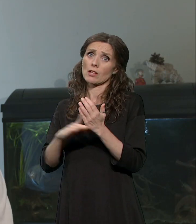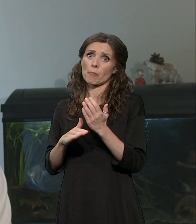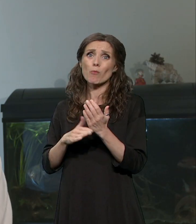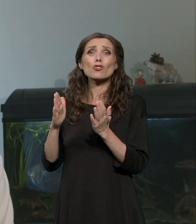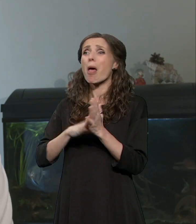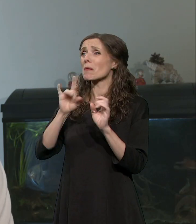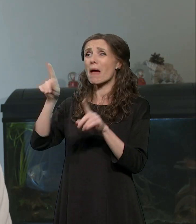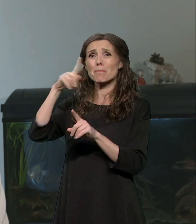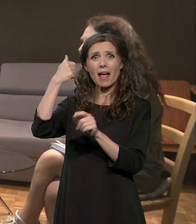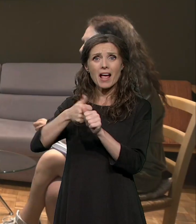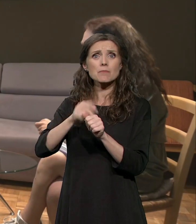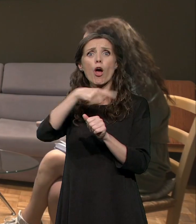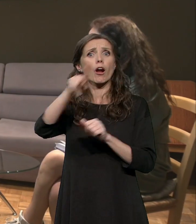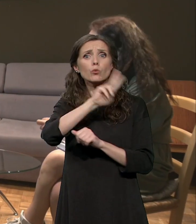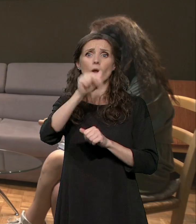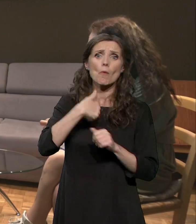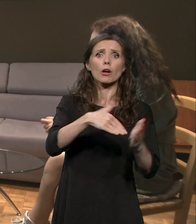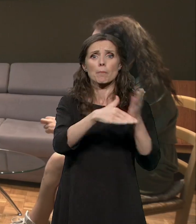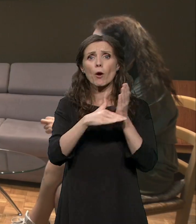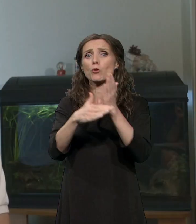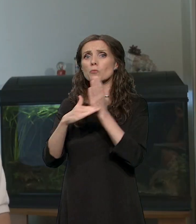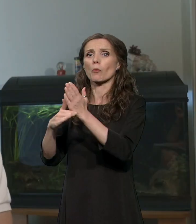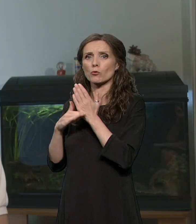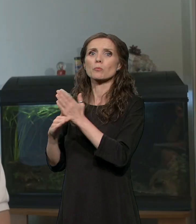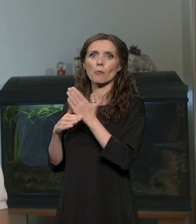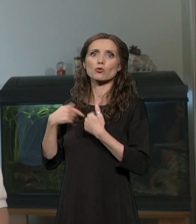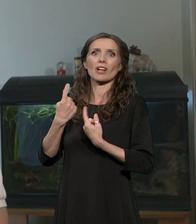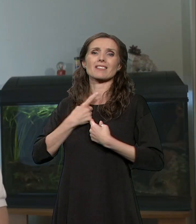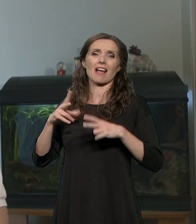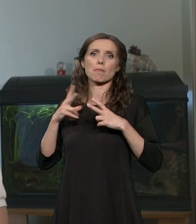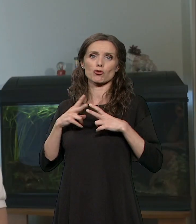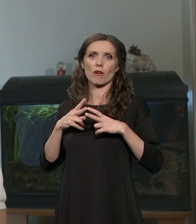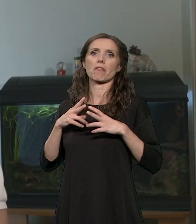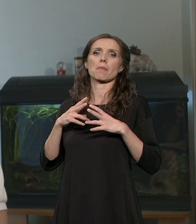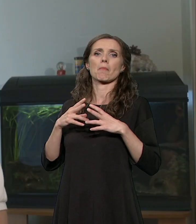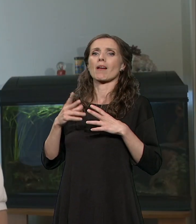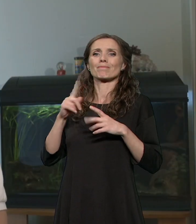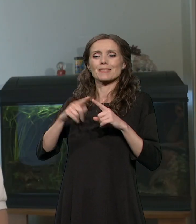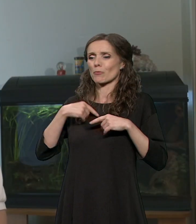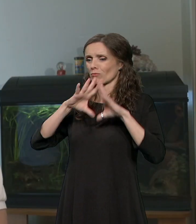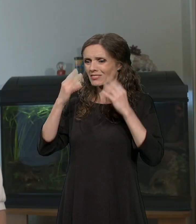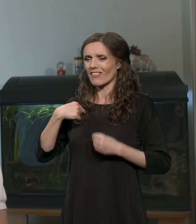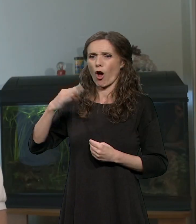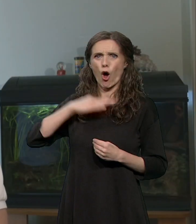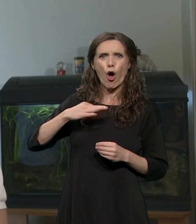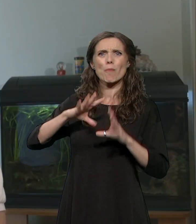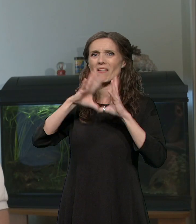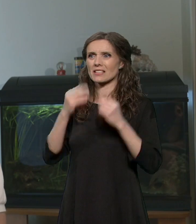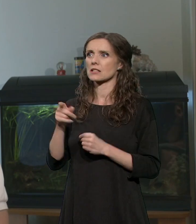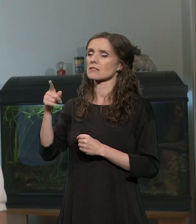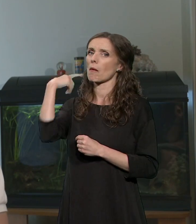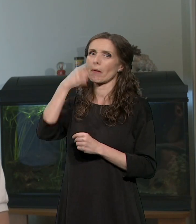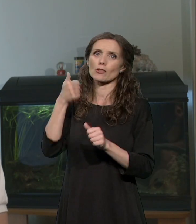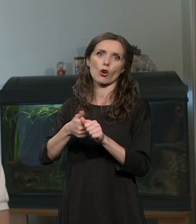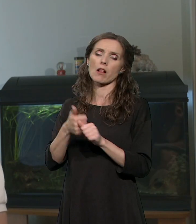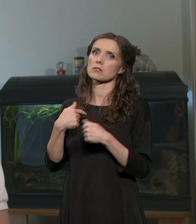morali da budu uključeni u život, da bi ja nešto sad mogel sam da živi. Zbog svih obojeza koje imam i ostalog, znači, živim